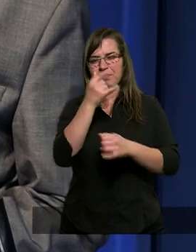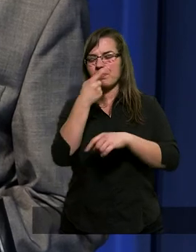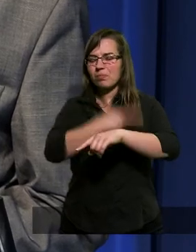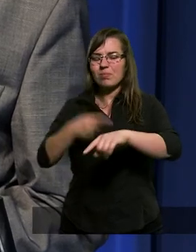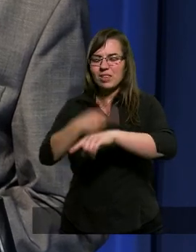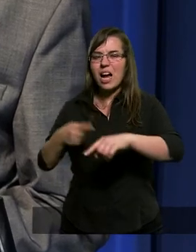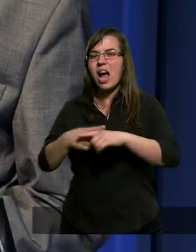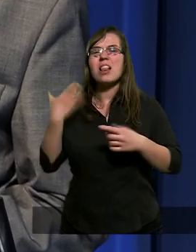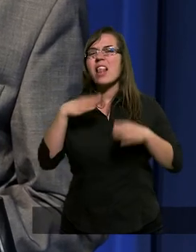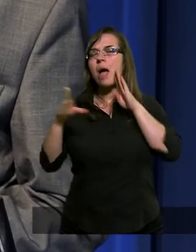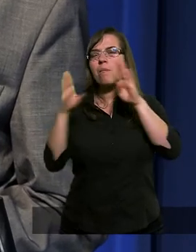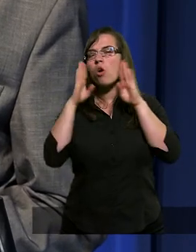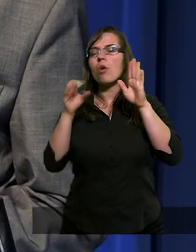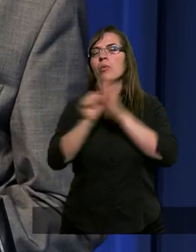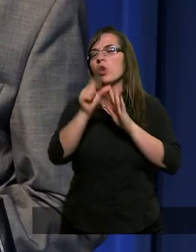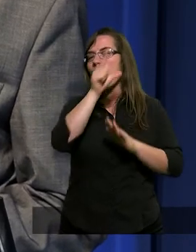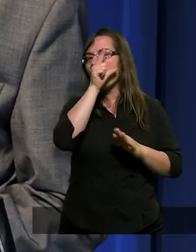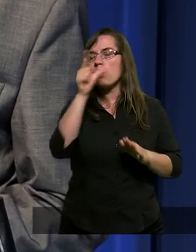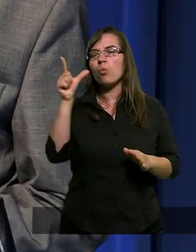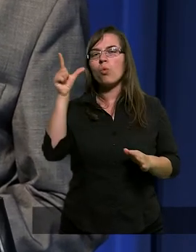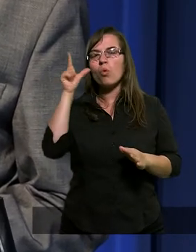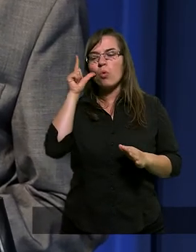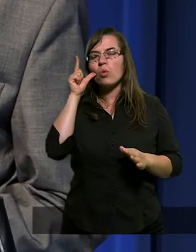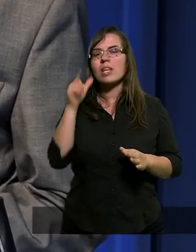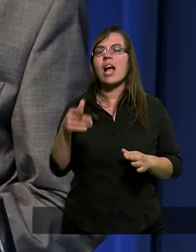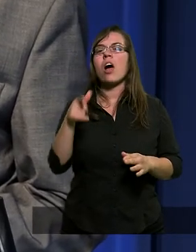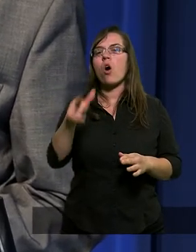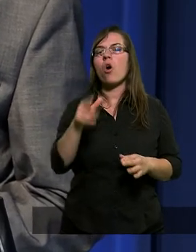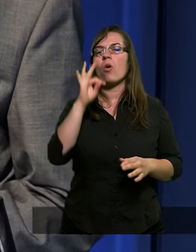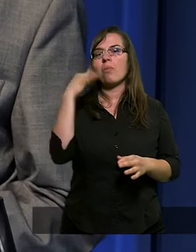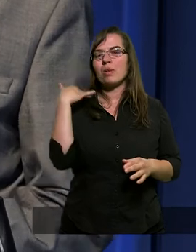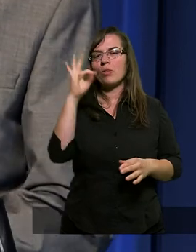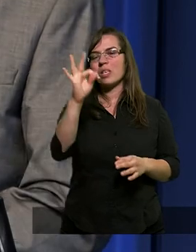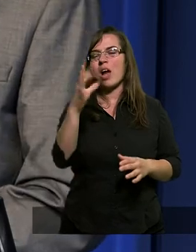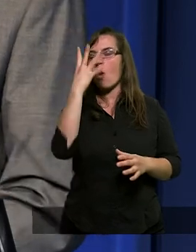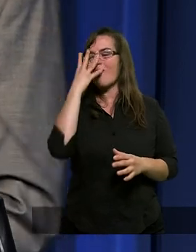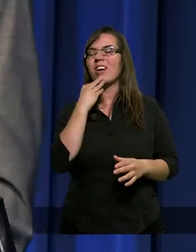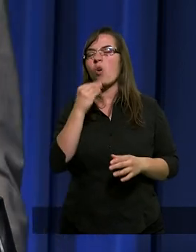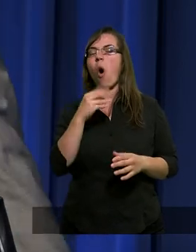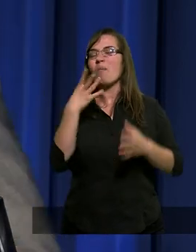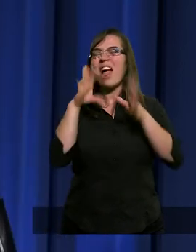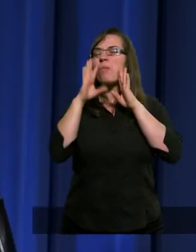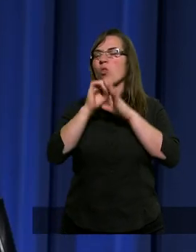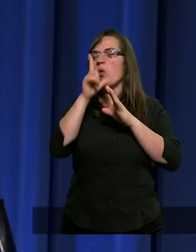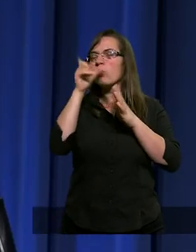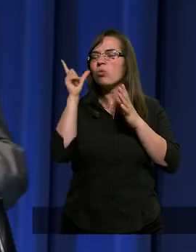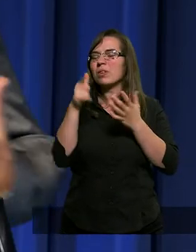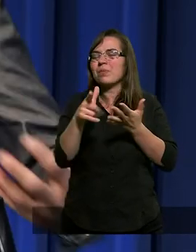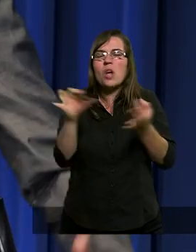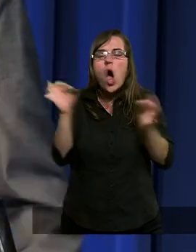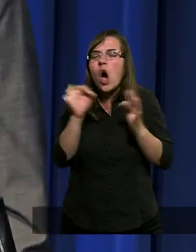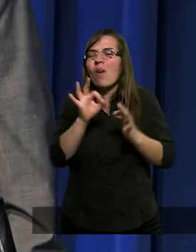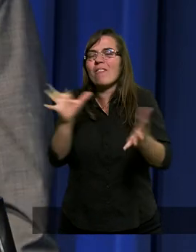niepodobny do ludzkiego był jego wygląd. W tej